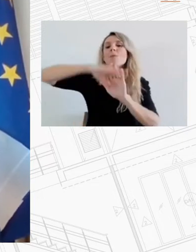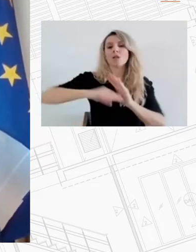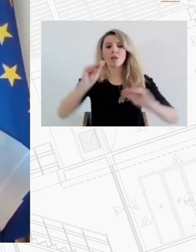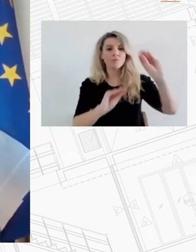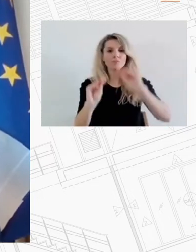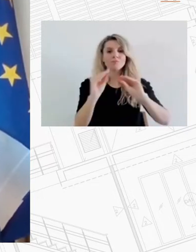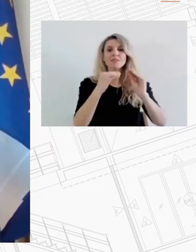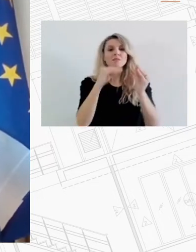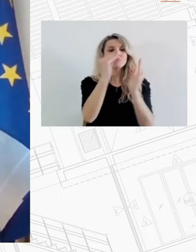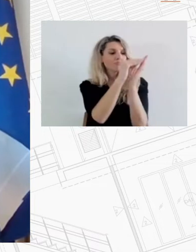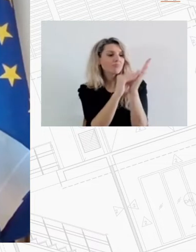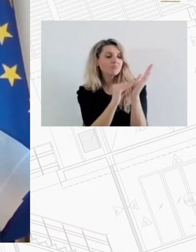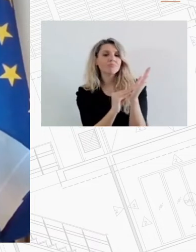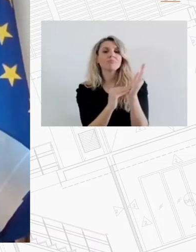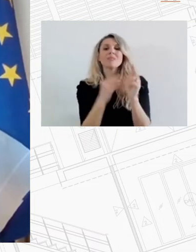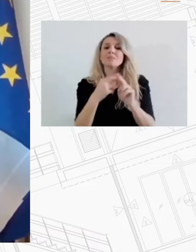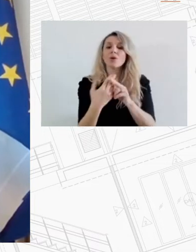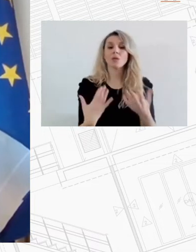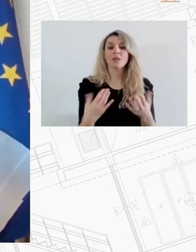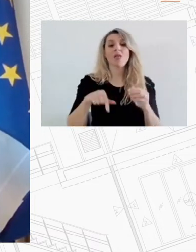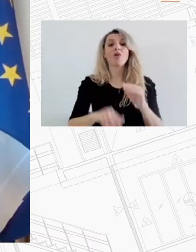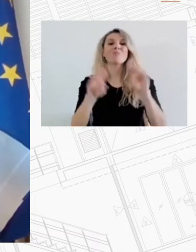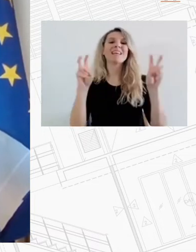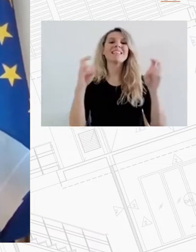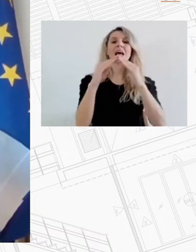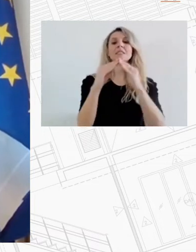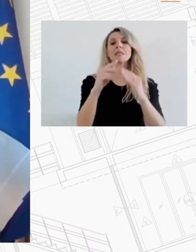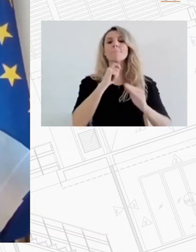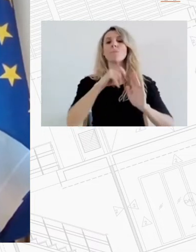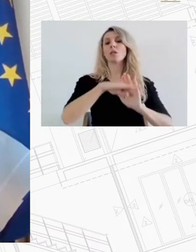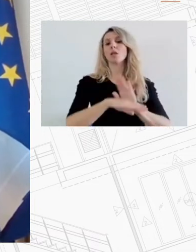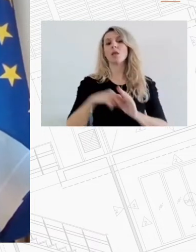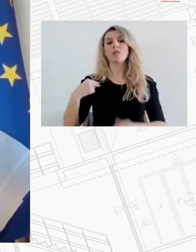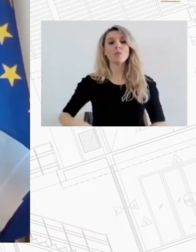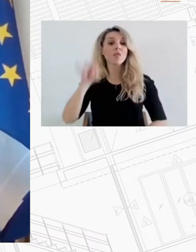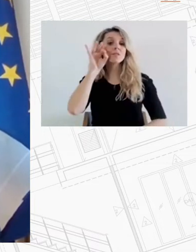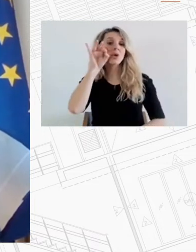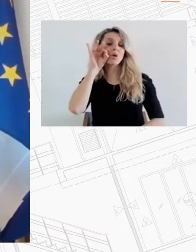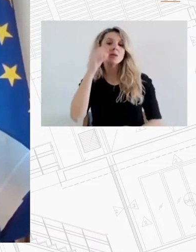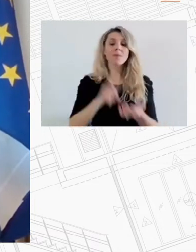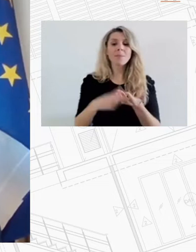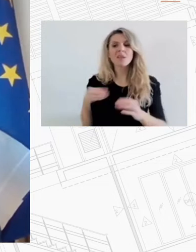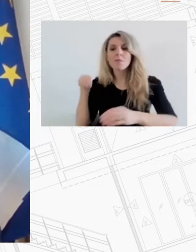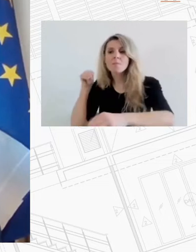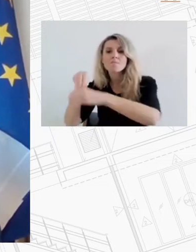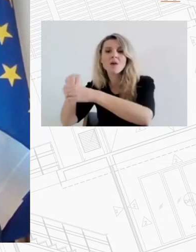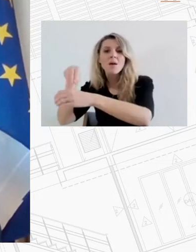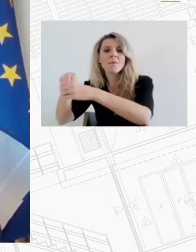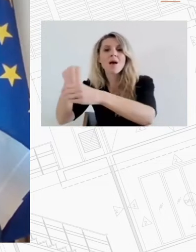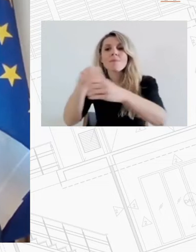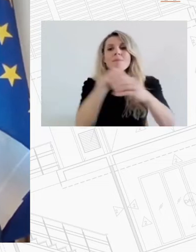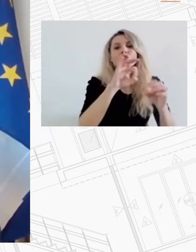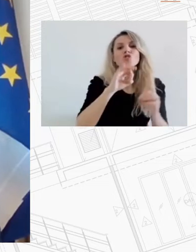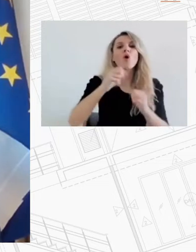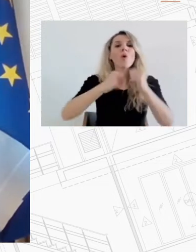επίπεδο η στεγαστική πολιτική του Δήμου Θεσσαλονίκης περιλαμβάνει δημόσιες παρεμβάσεις δομικές καθώς δομικά